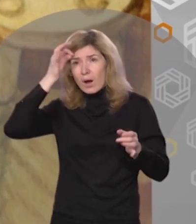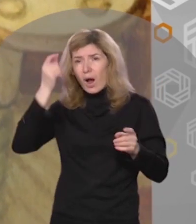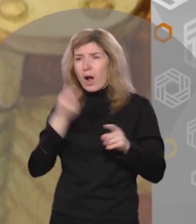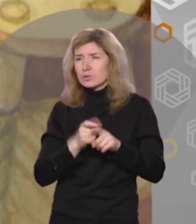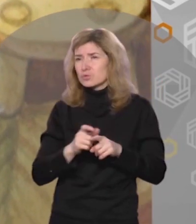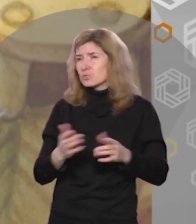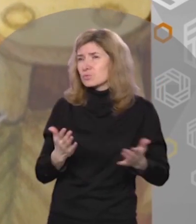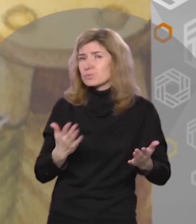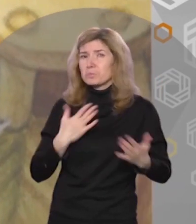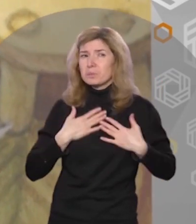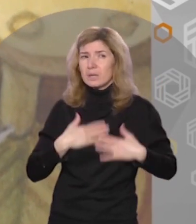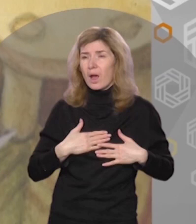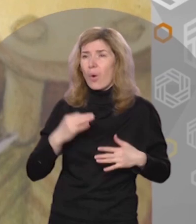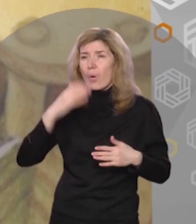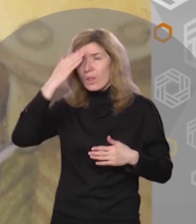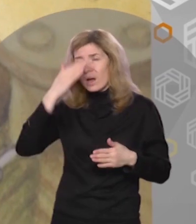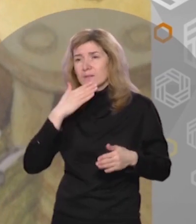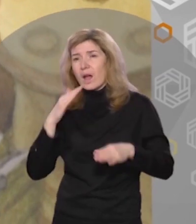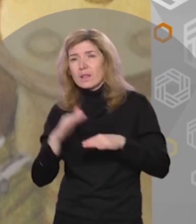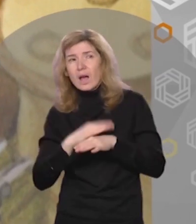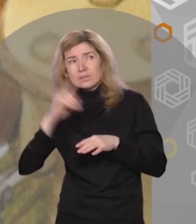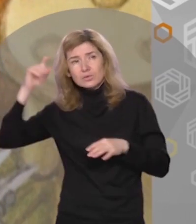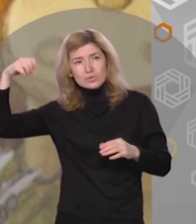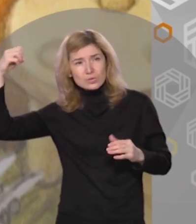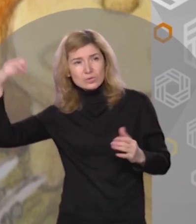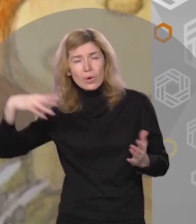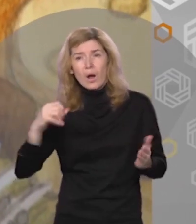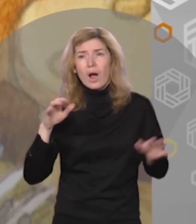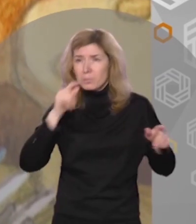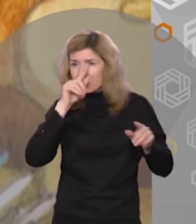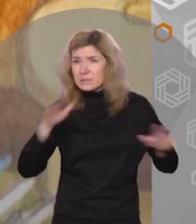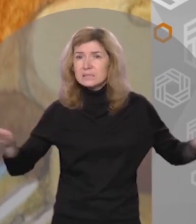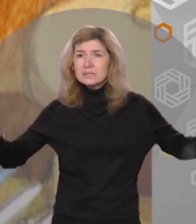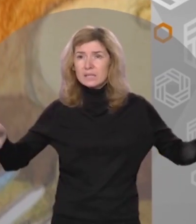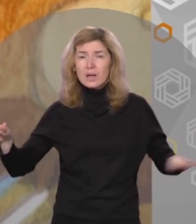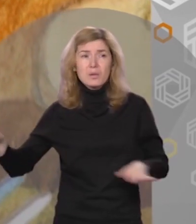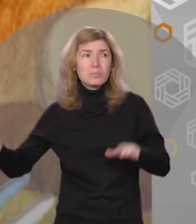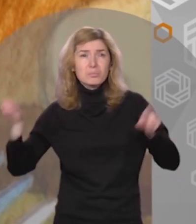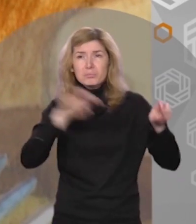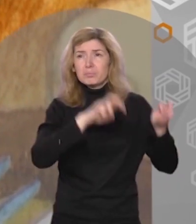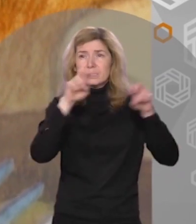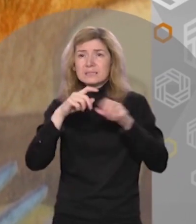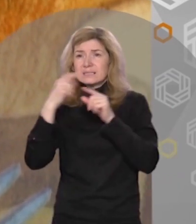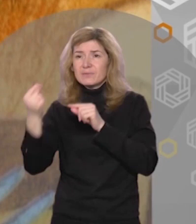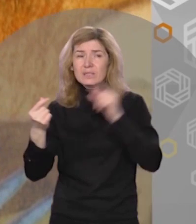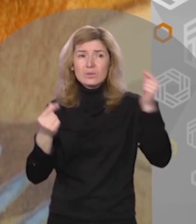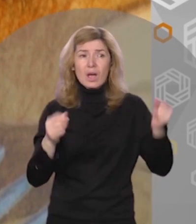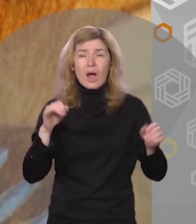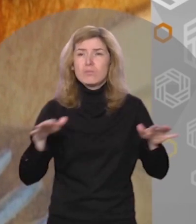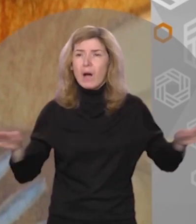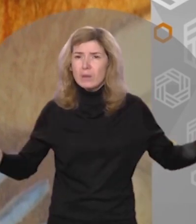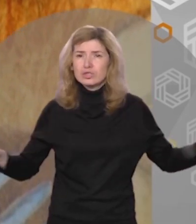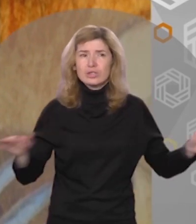очень приятном. О лете, о ласковых солнечных лучах, о птицах, перелетающих с ветки на ветку, о пестрых